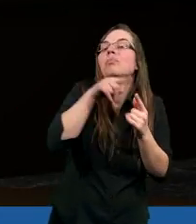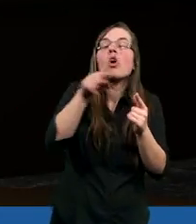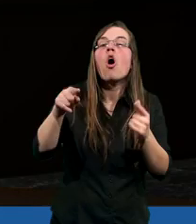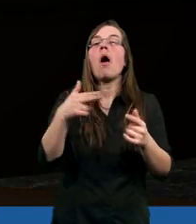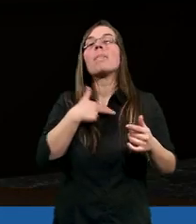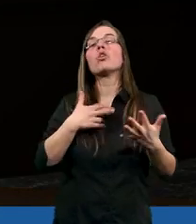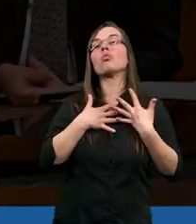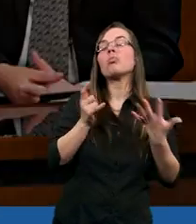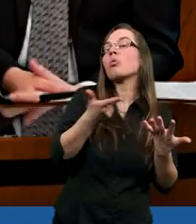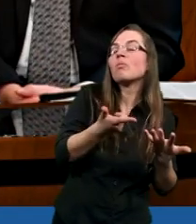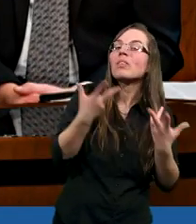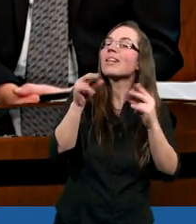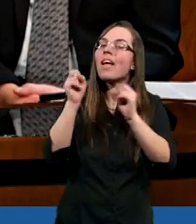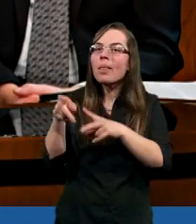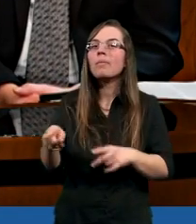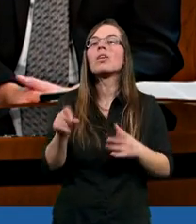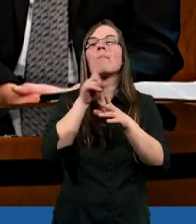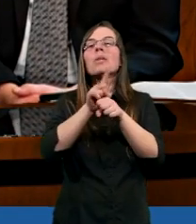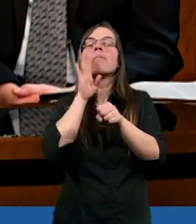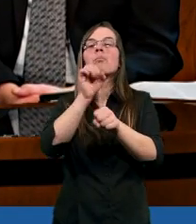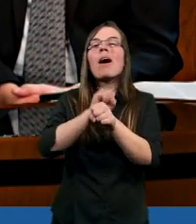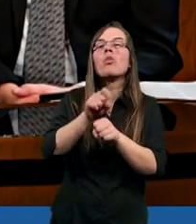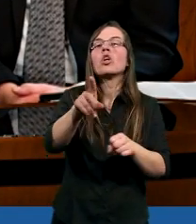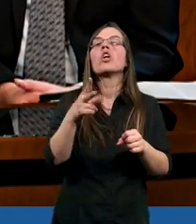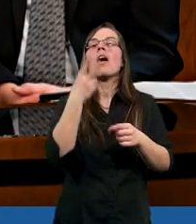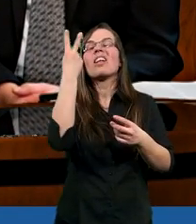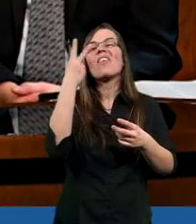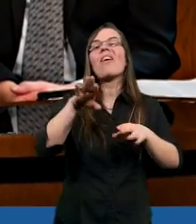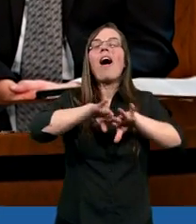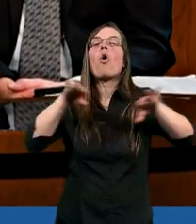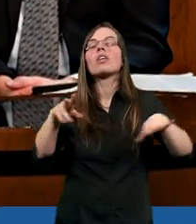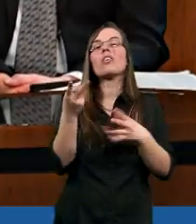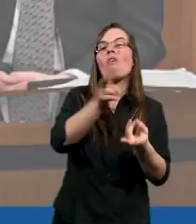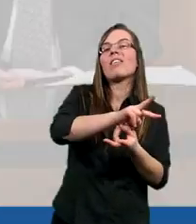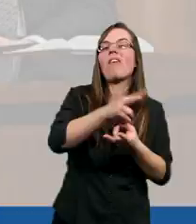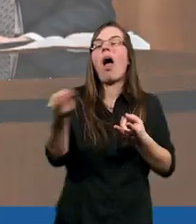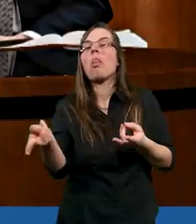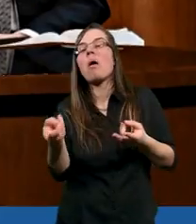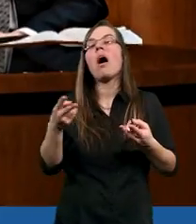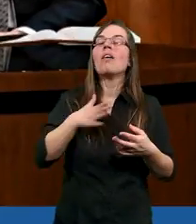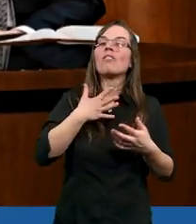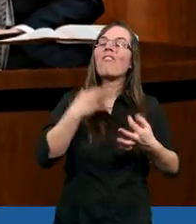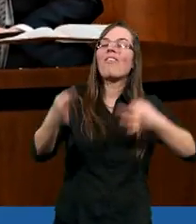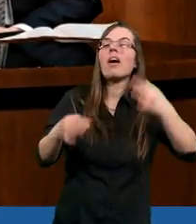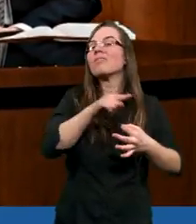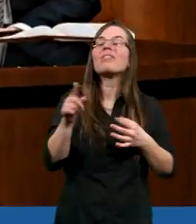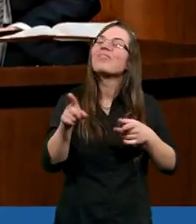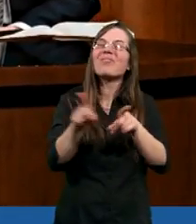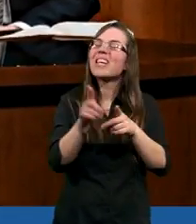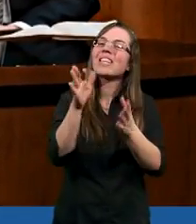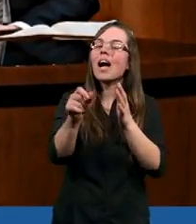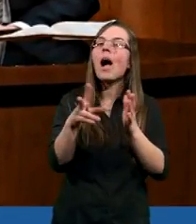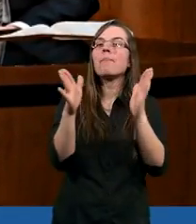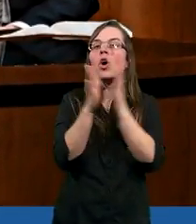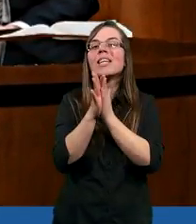Bo jeśli to, co Małgosia z kolei wspomniała, jest tylko roszczeniowe nastawienie do Pana Boga, to taka modlitwa z